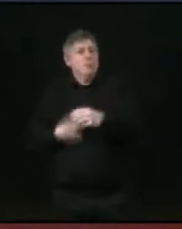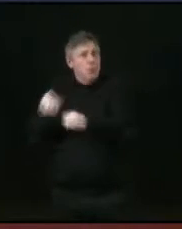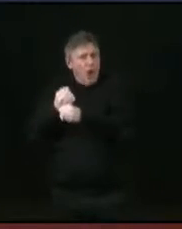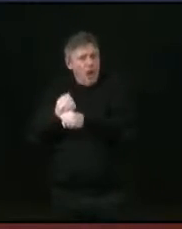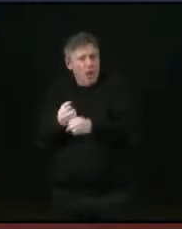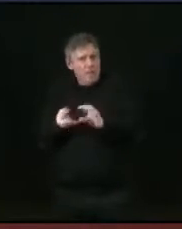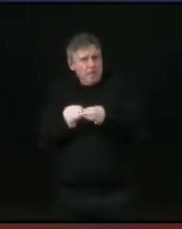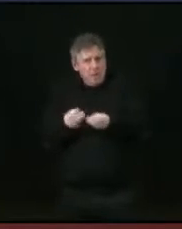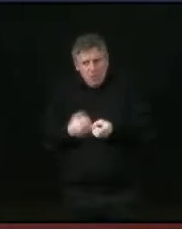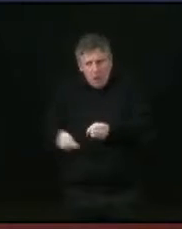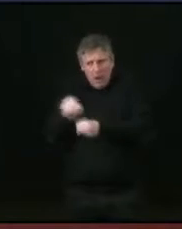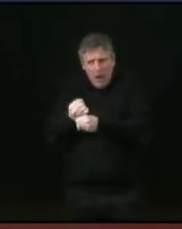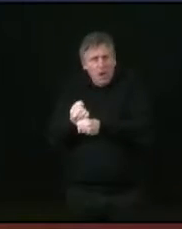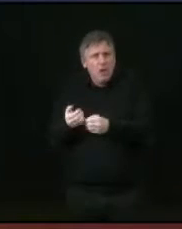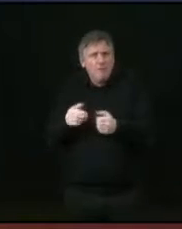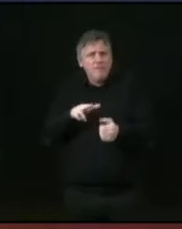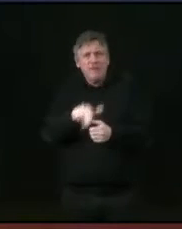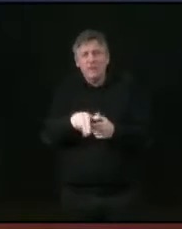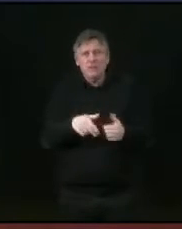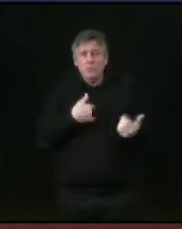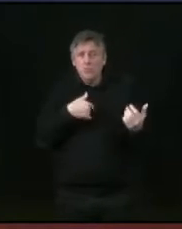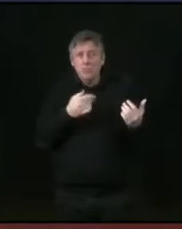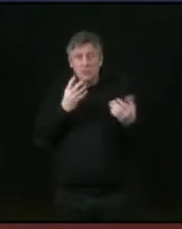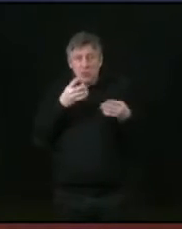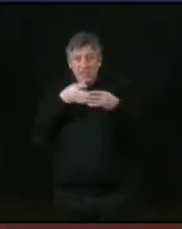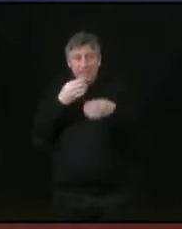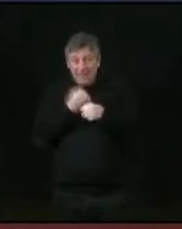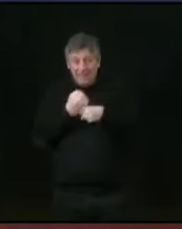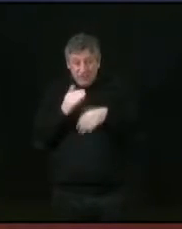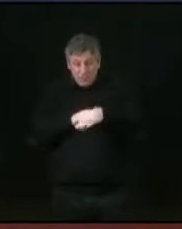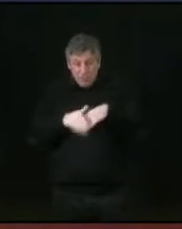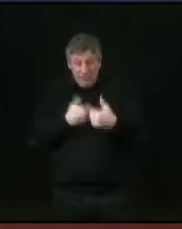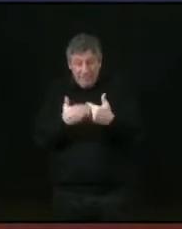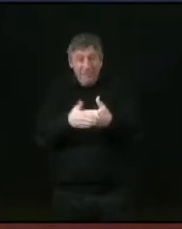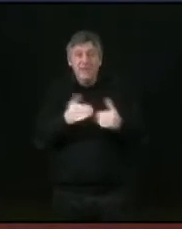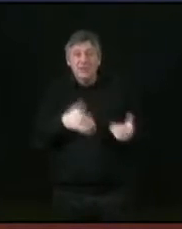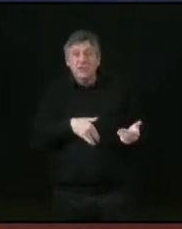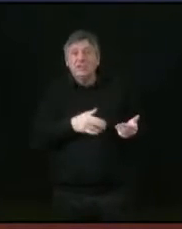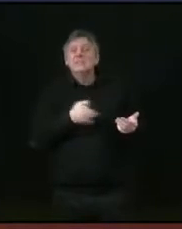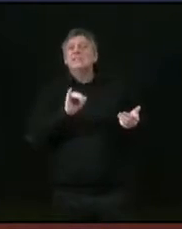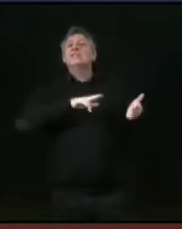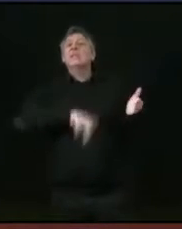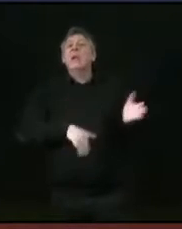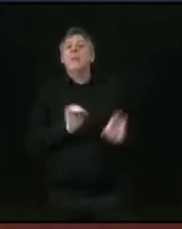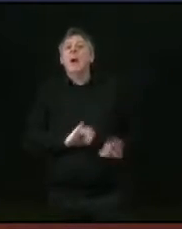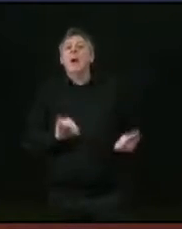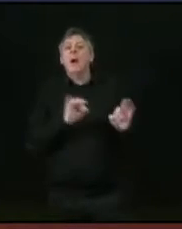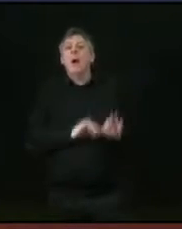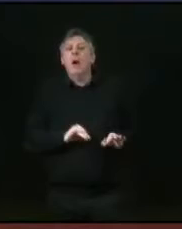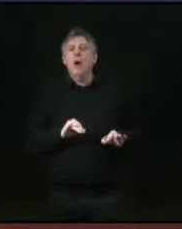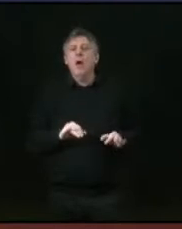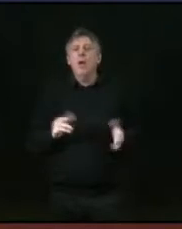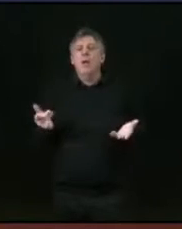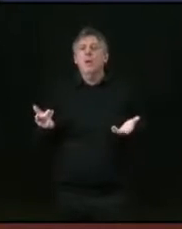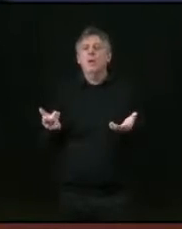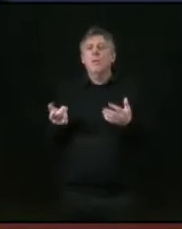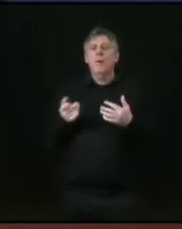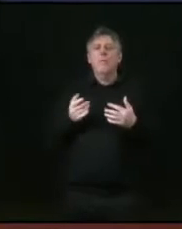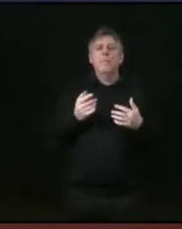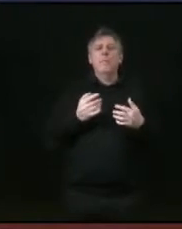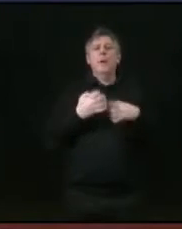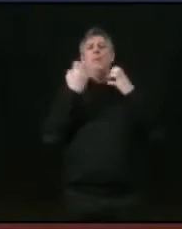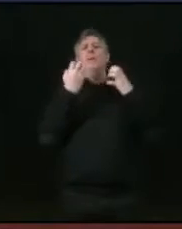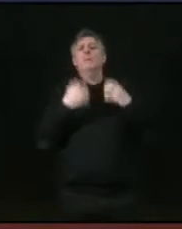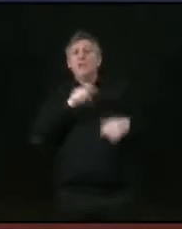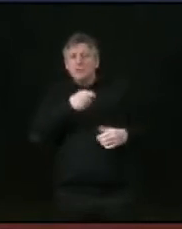œuvre, ce sont des sujets sur lesquels on était déjà. Mais si on ne l'avait pas signé, on nous aurait dit qu'on était en deçà de la commande, donc évidemment qu'on